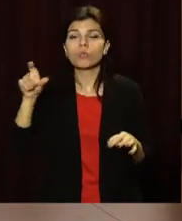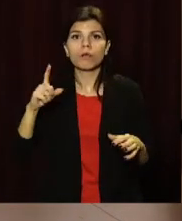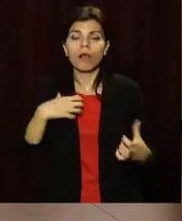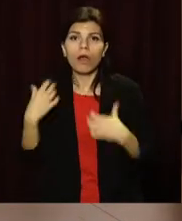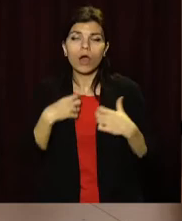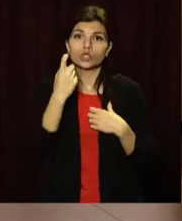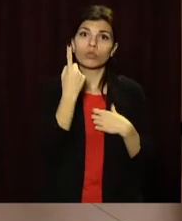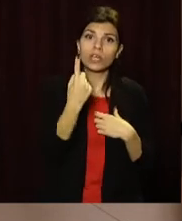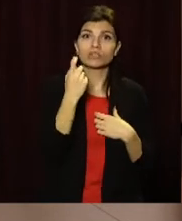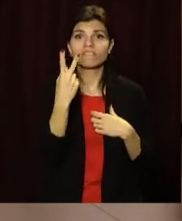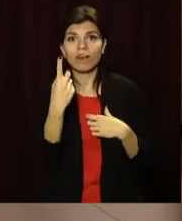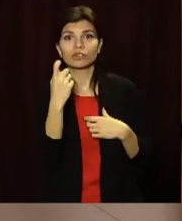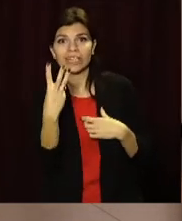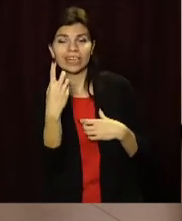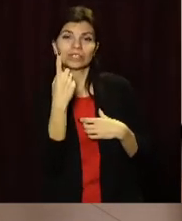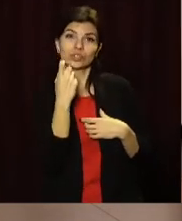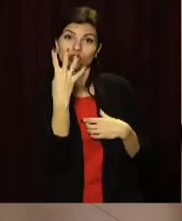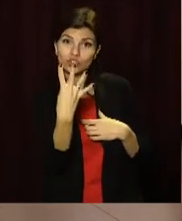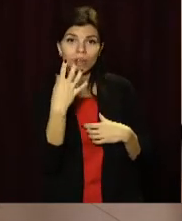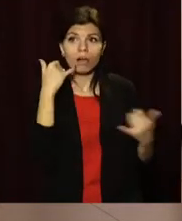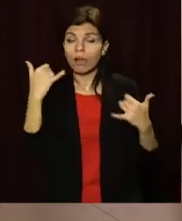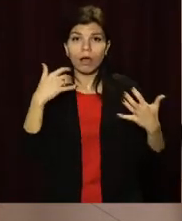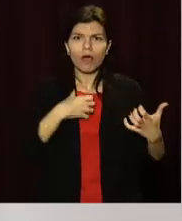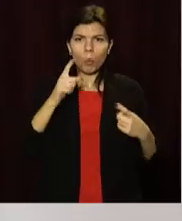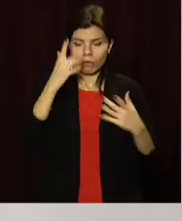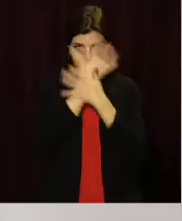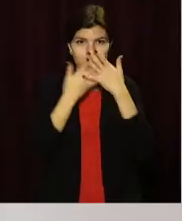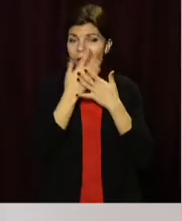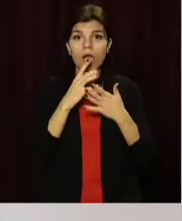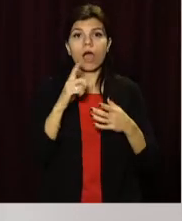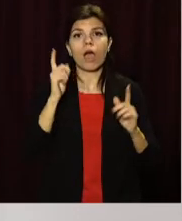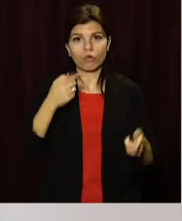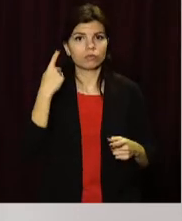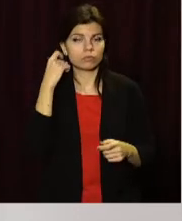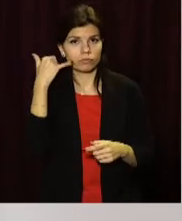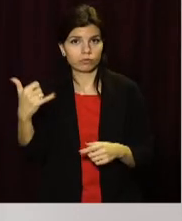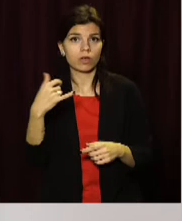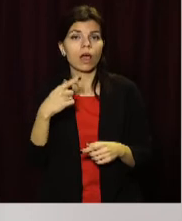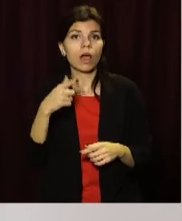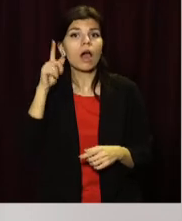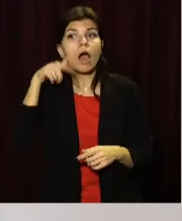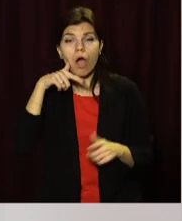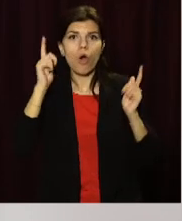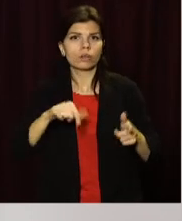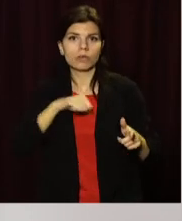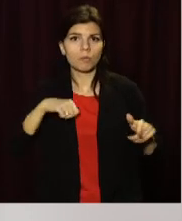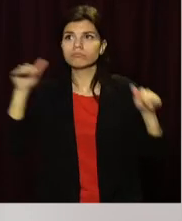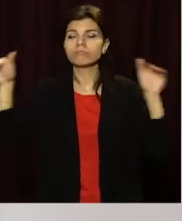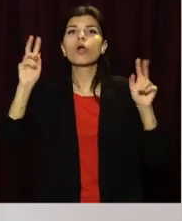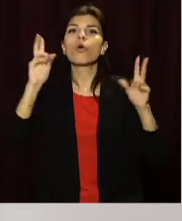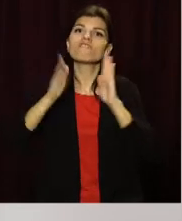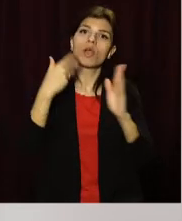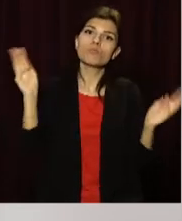101, 102, 103 та 104 дзвонили на номер 112. А оператори зможуть самостійно викликати необхідну службу для надання